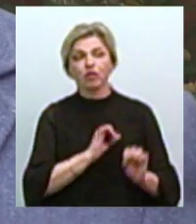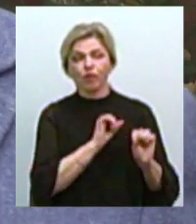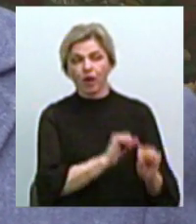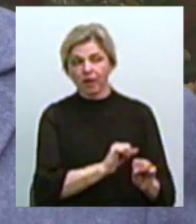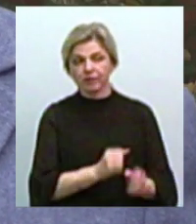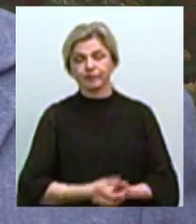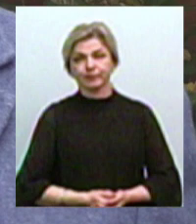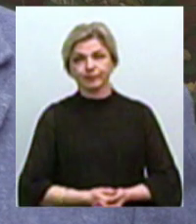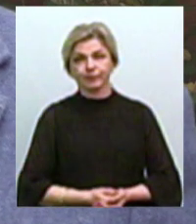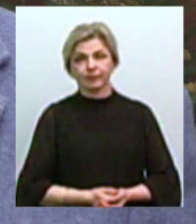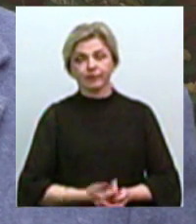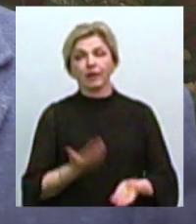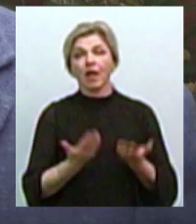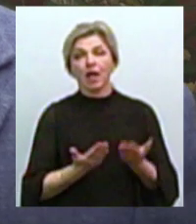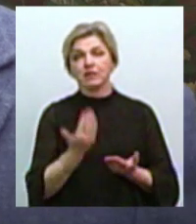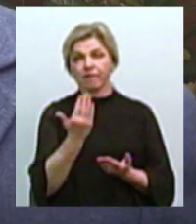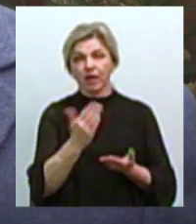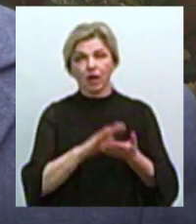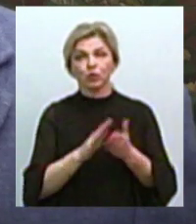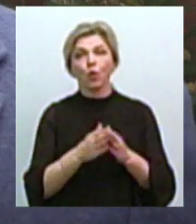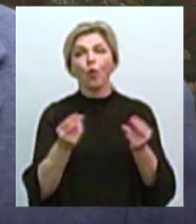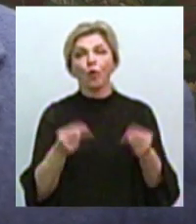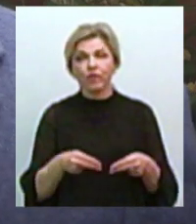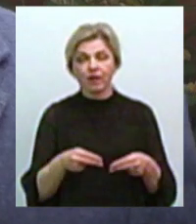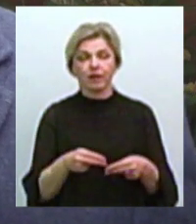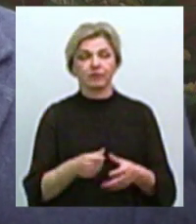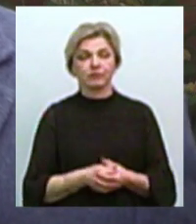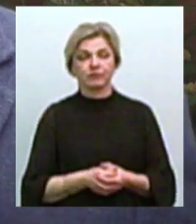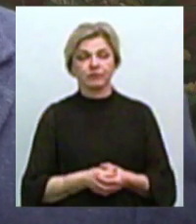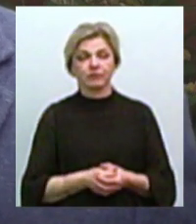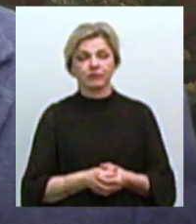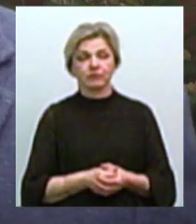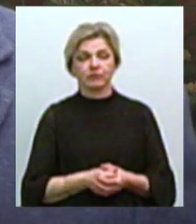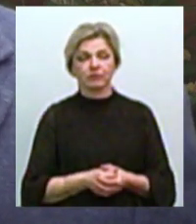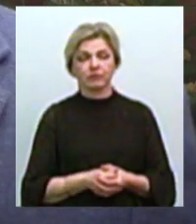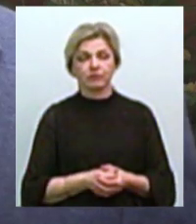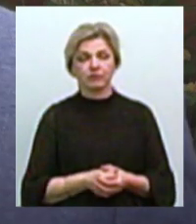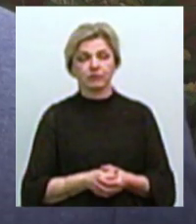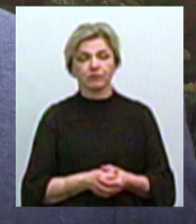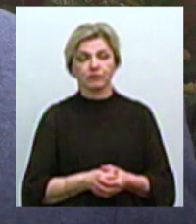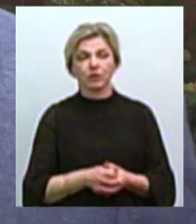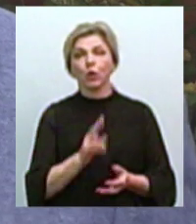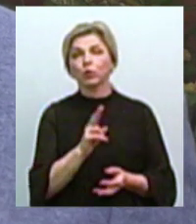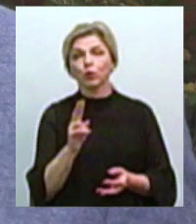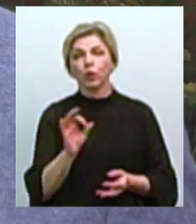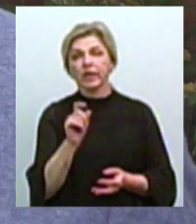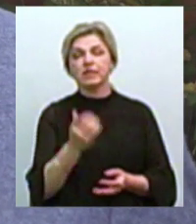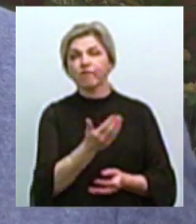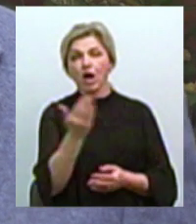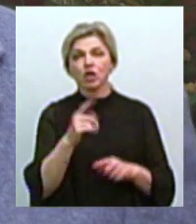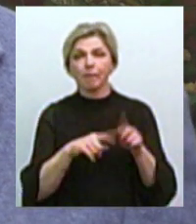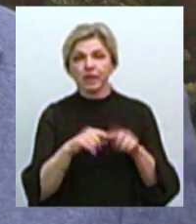Толпекін. Якщо ви уклали кредитний договір, хтось із ваших близьких чи